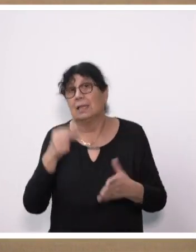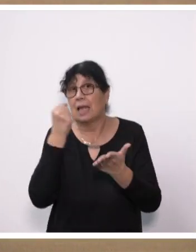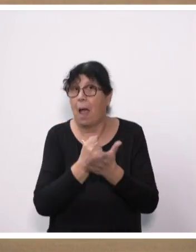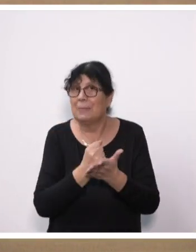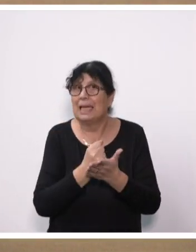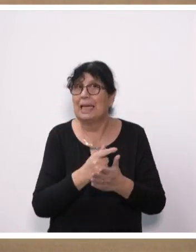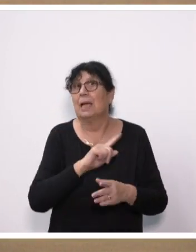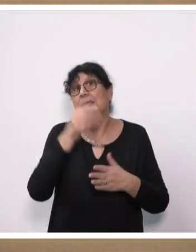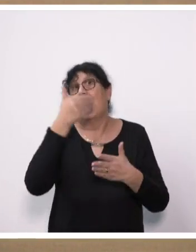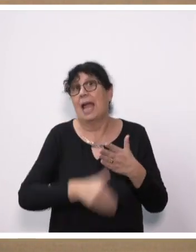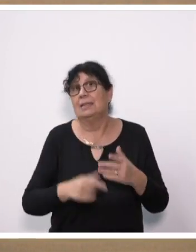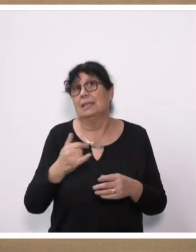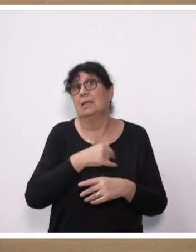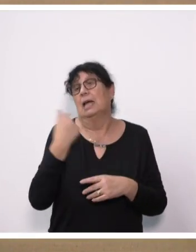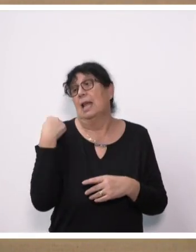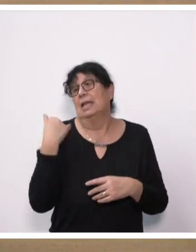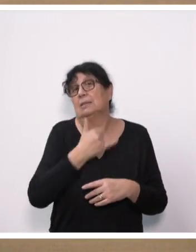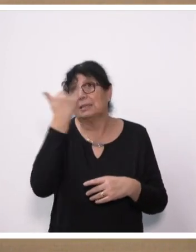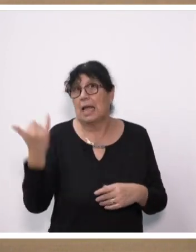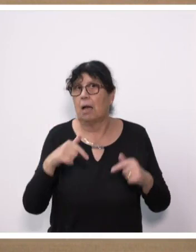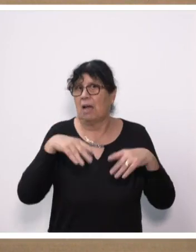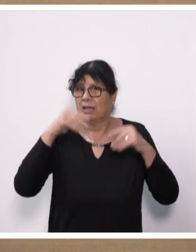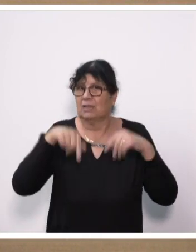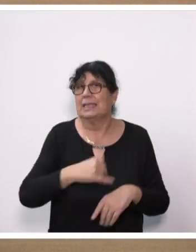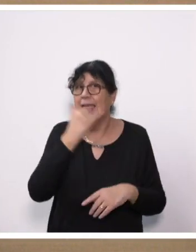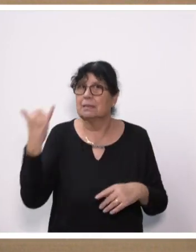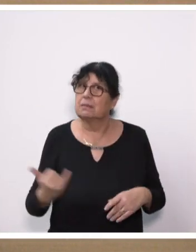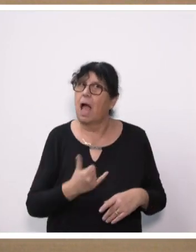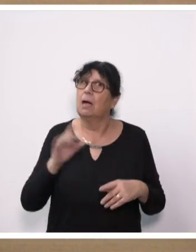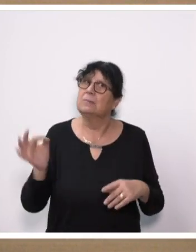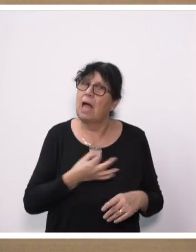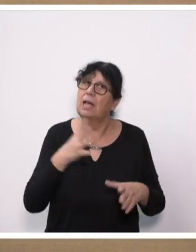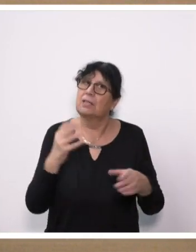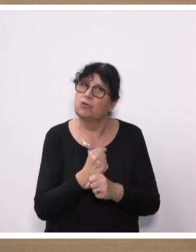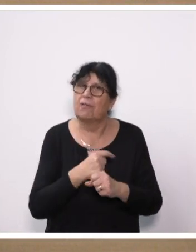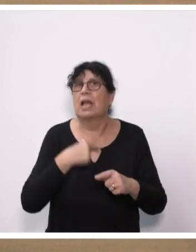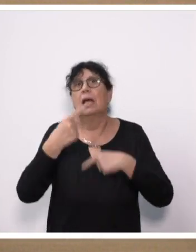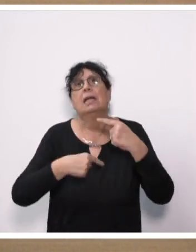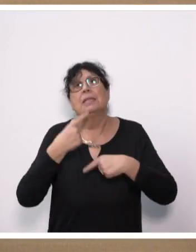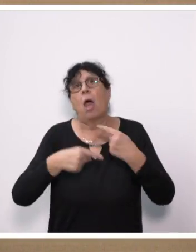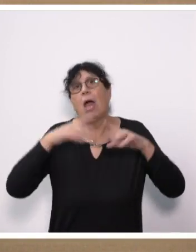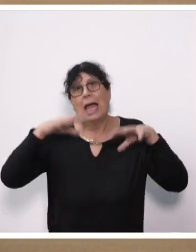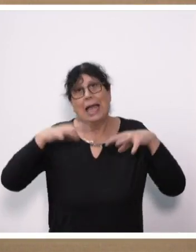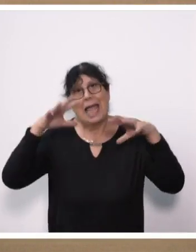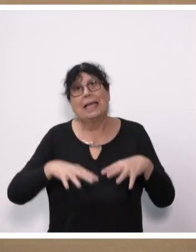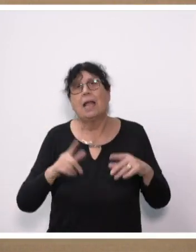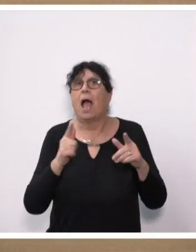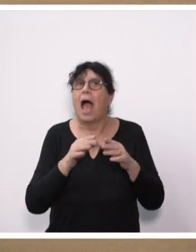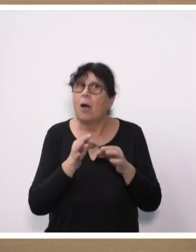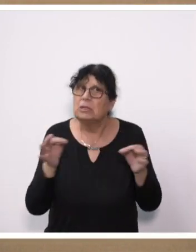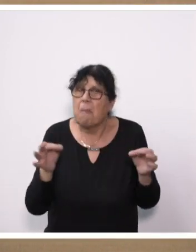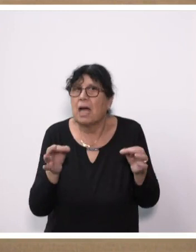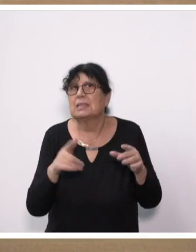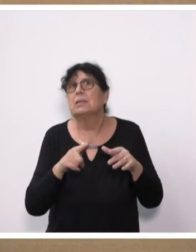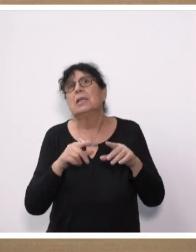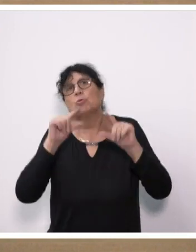Ende letzten Jahres, Anfang diesen Jahres, hier im Saarland gelungen, die Ausmaße des Dauerregens so gering wie möglich zu halten. Hier